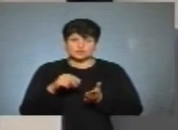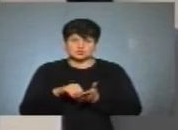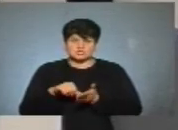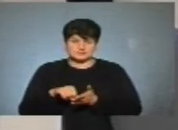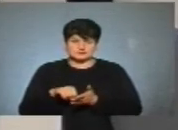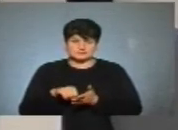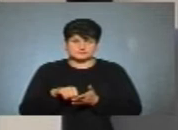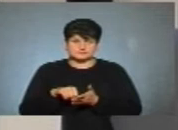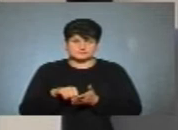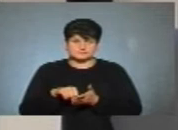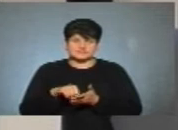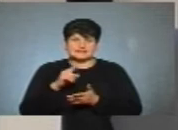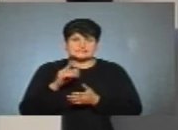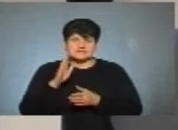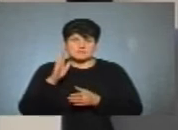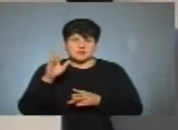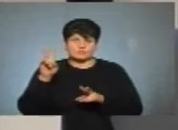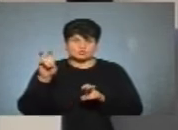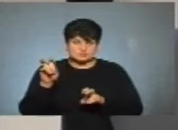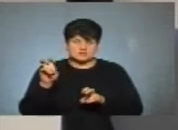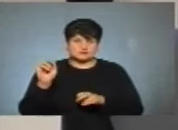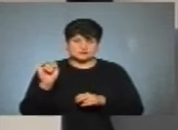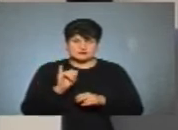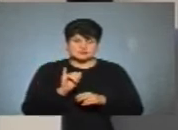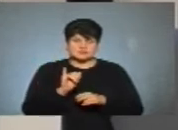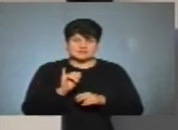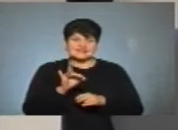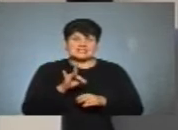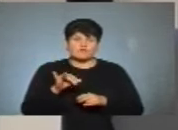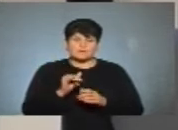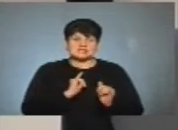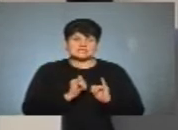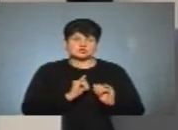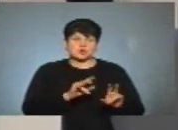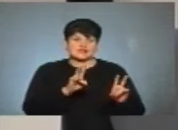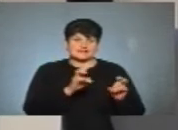майбутнє, і є випекці солідарність.